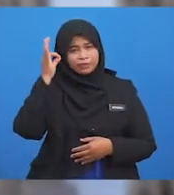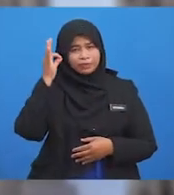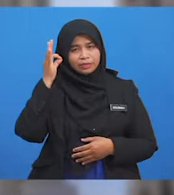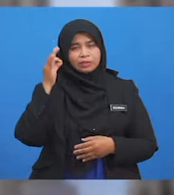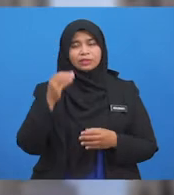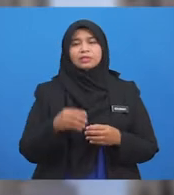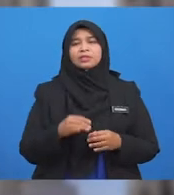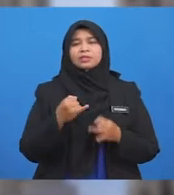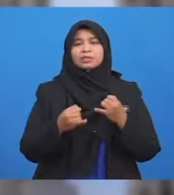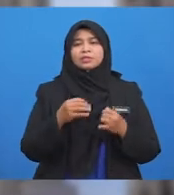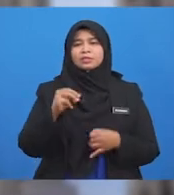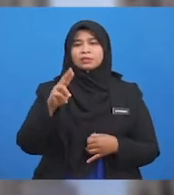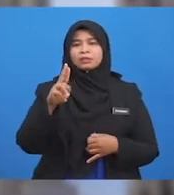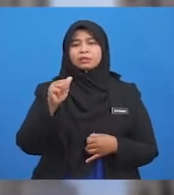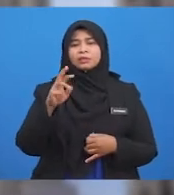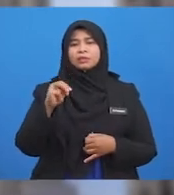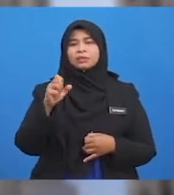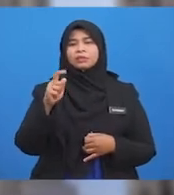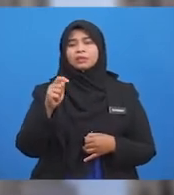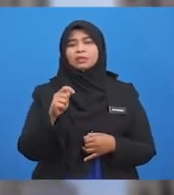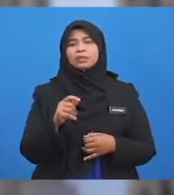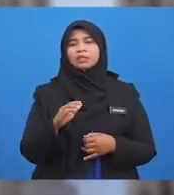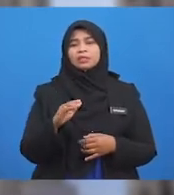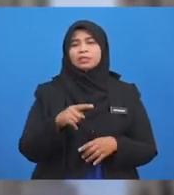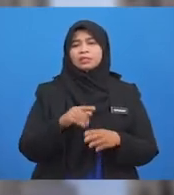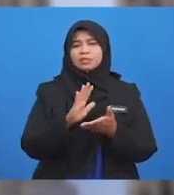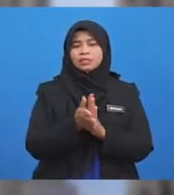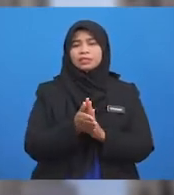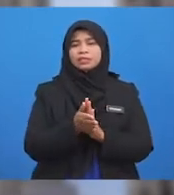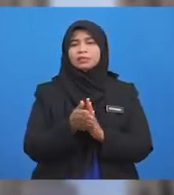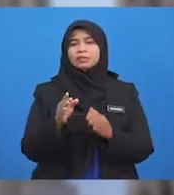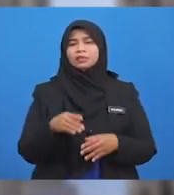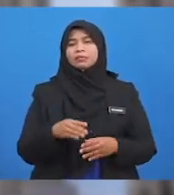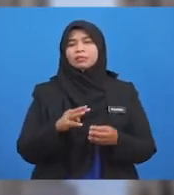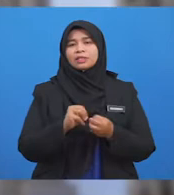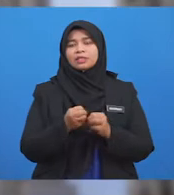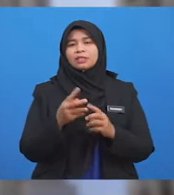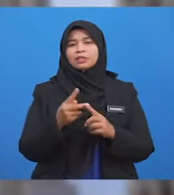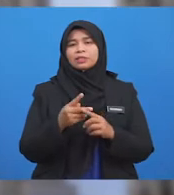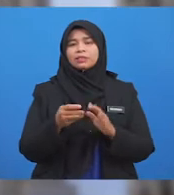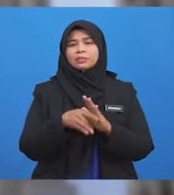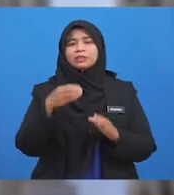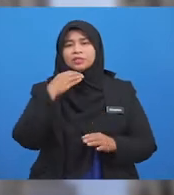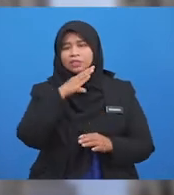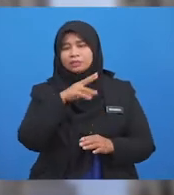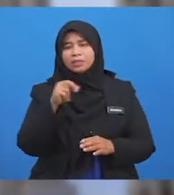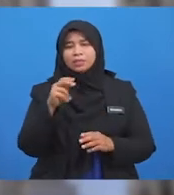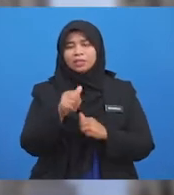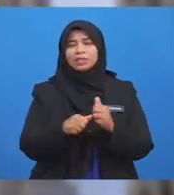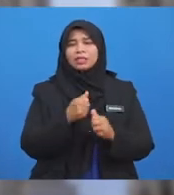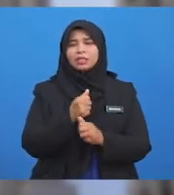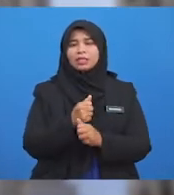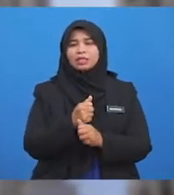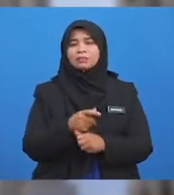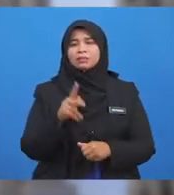Apabila Mu'amalat Yang Dijalankan Menjadi Punca Pencemaran Alam Sekitar Allahu Akbar